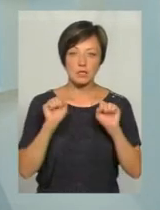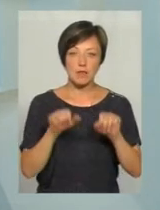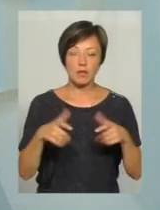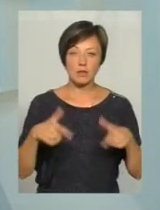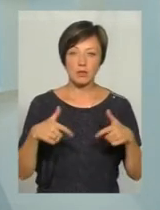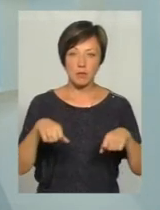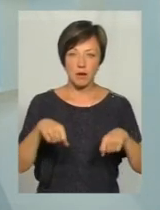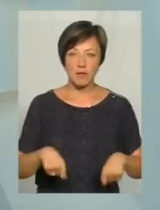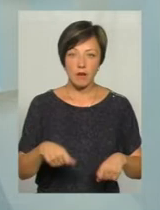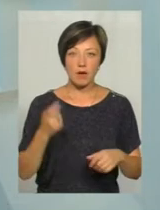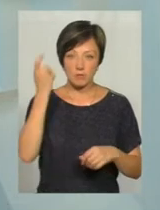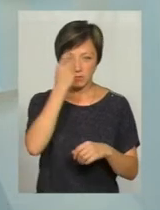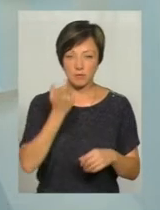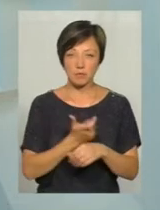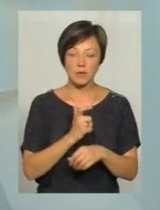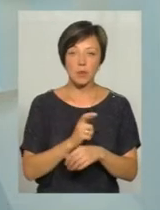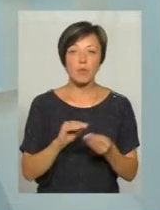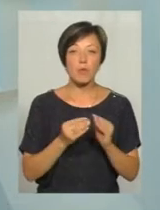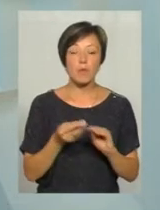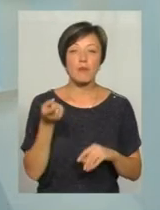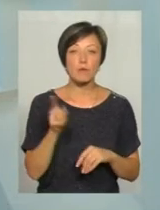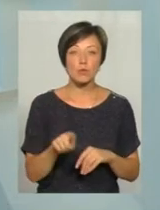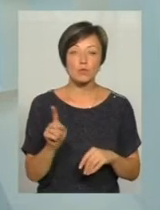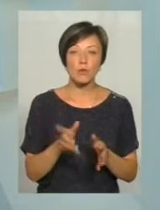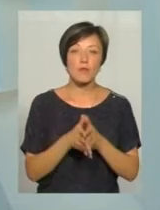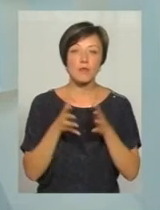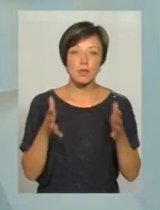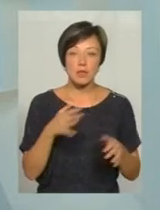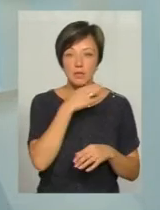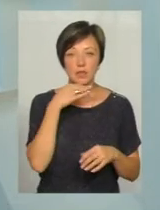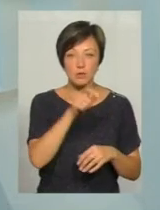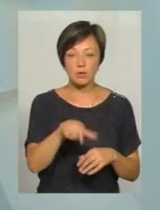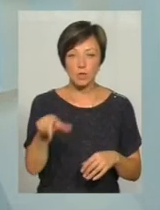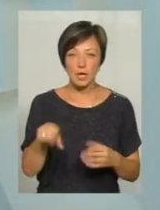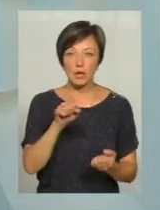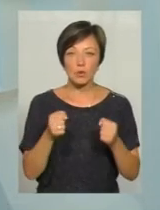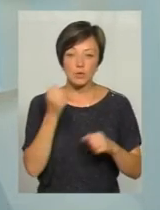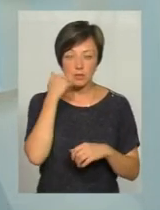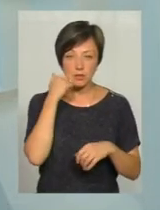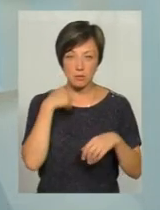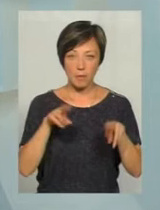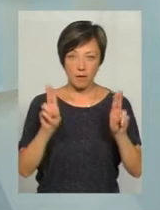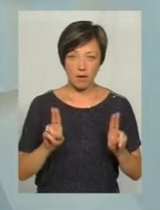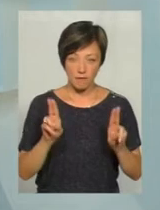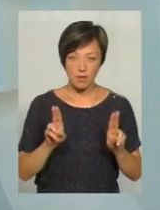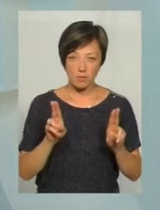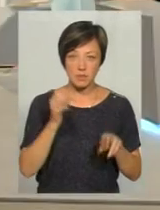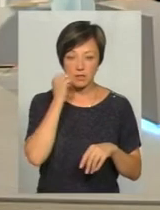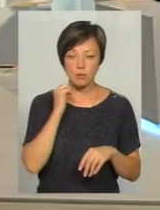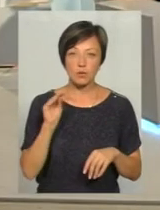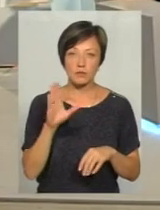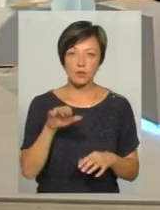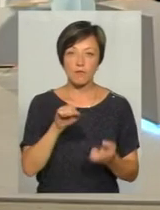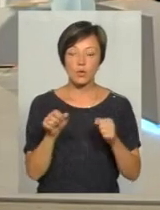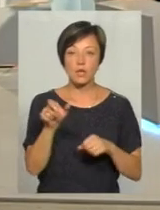керував на підпитку, або вчинив більш ніж 2 порушення. Але проблема в тому, що велика кількість водіїв керують все ж таки за старими правилами, мається нова, за старими посвячніми